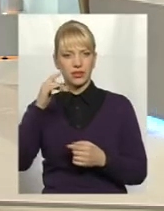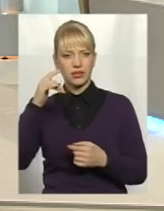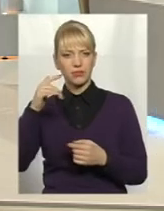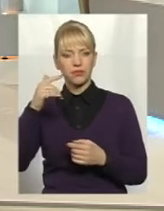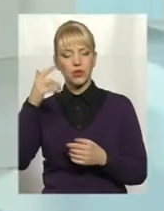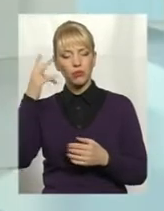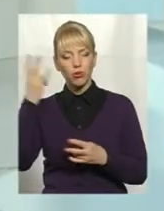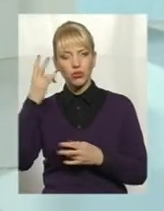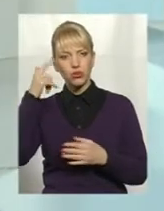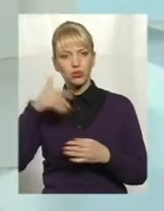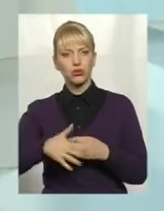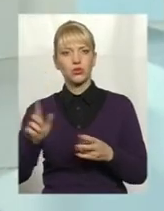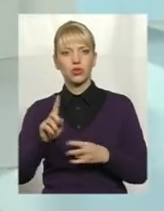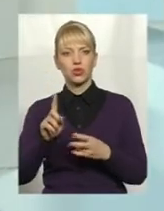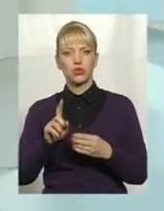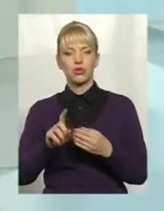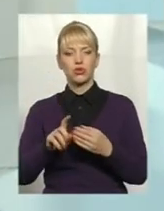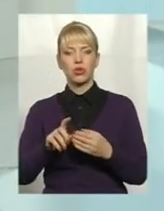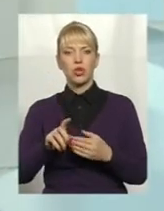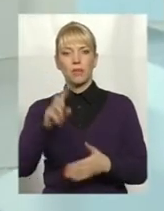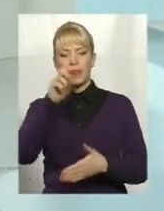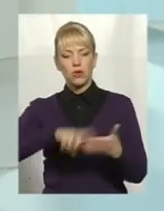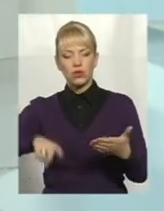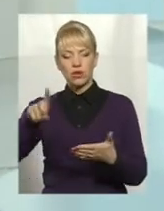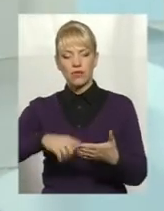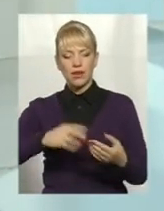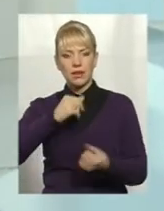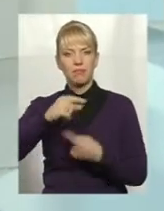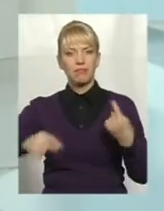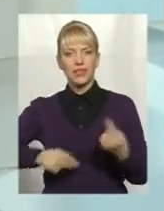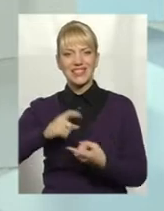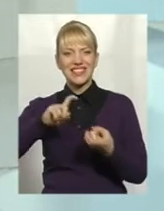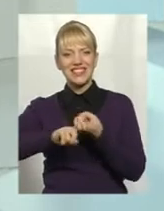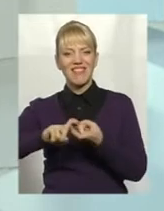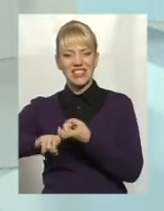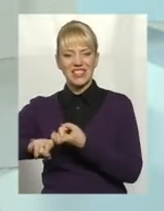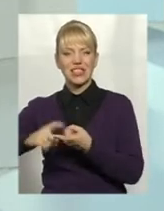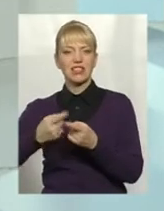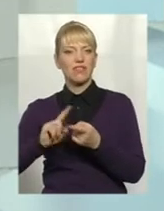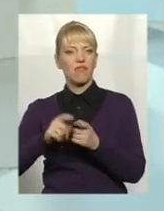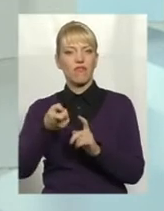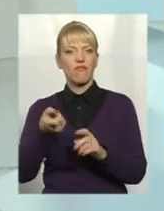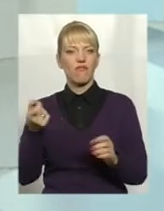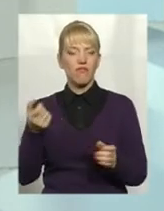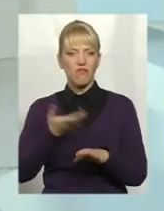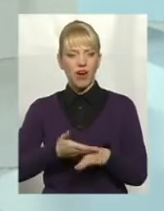і розуміли, що розірвати бізнес-зв'язки дуже важко, тому що за цим стоять люди, які працюють на наших